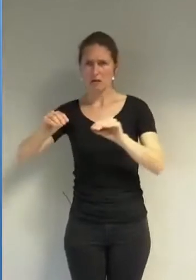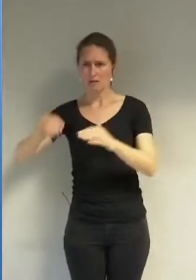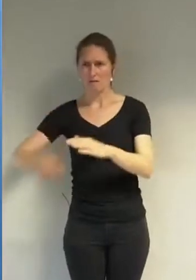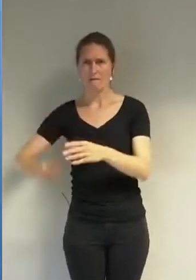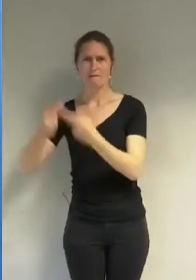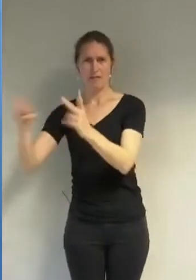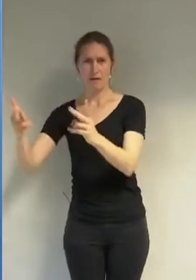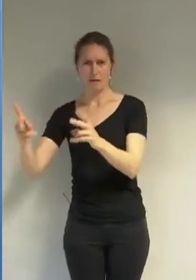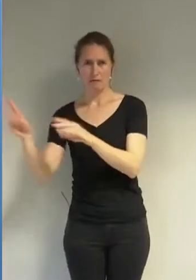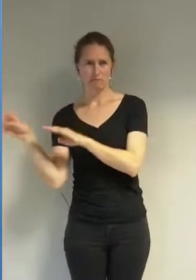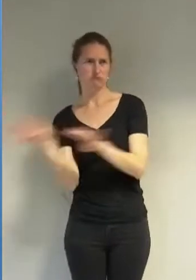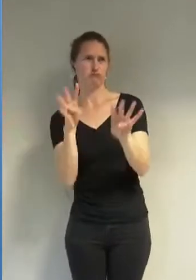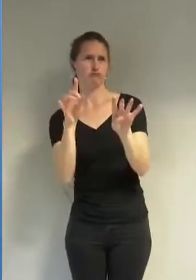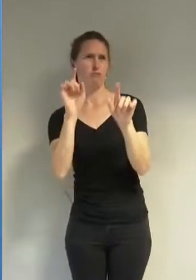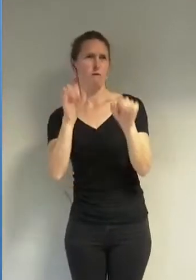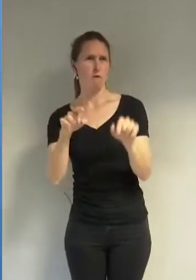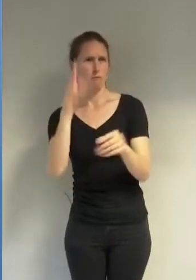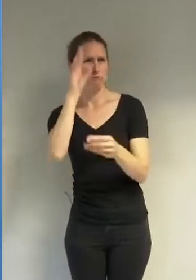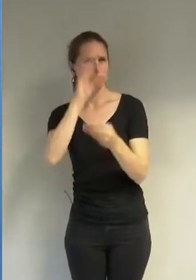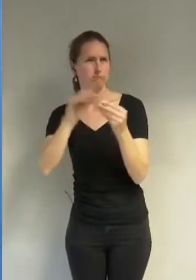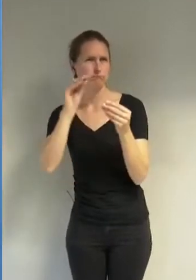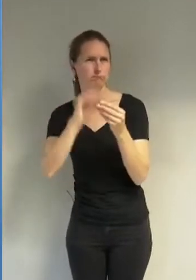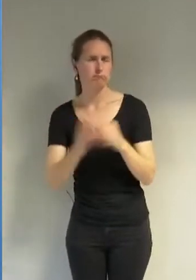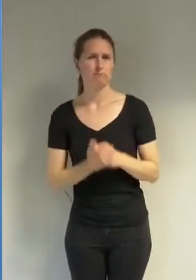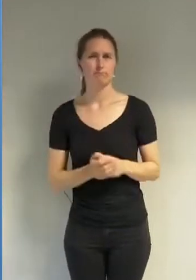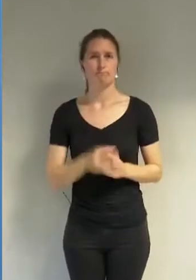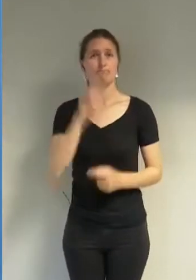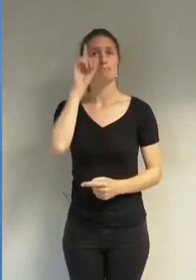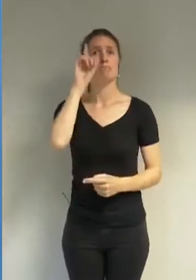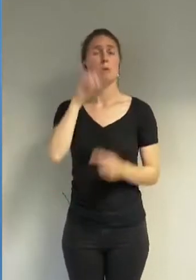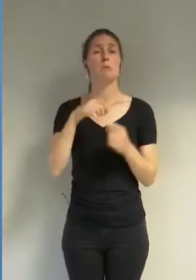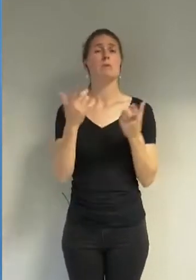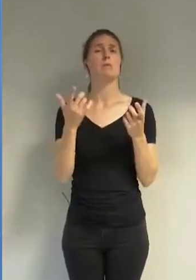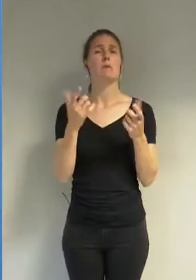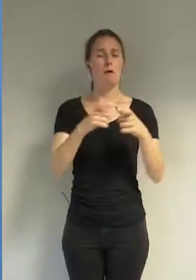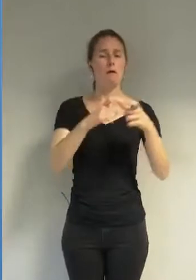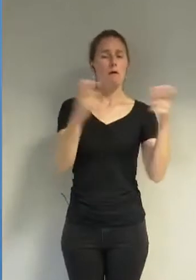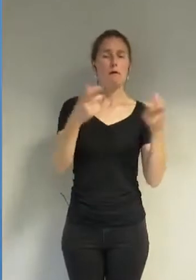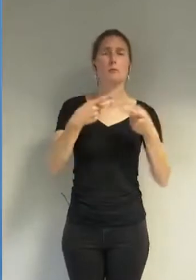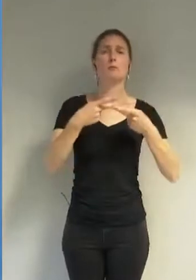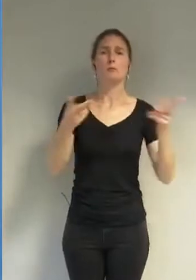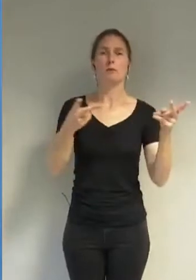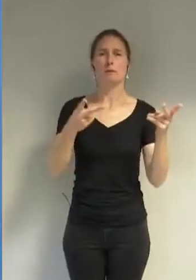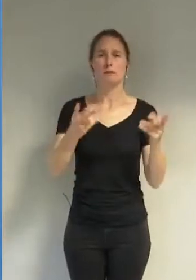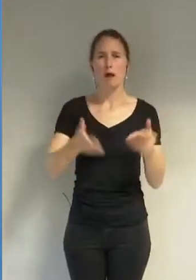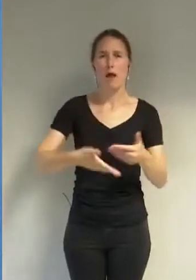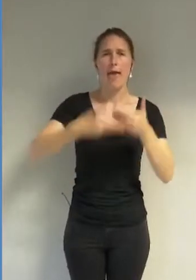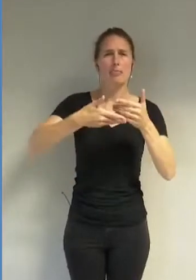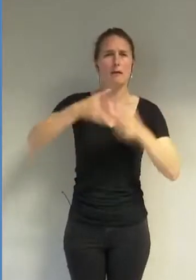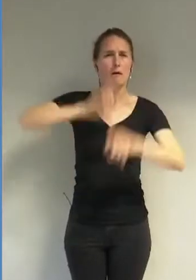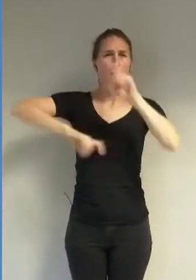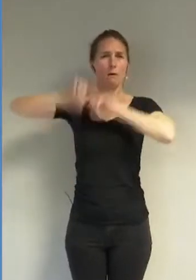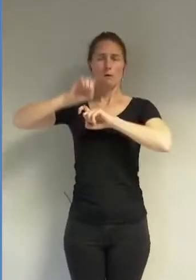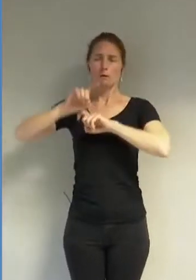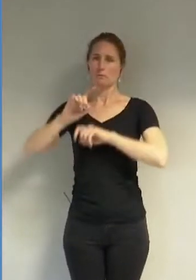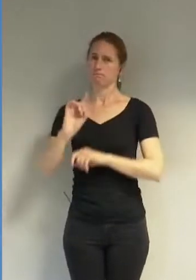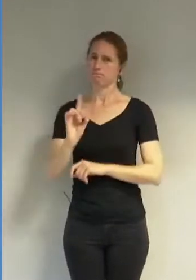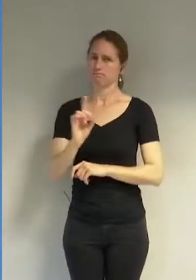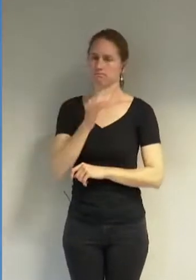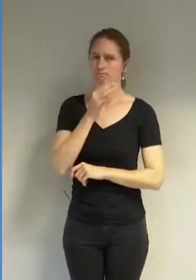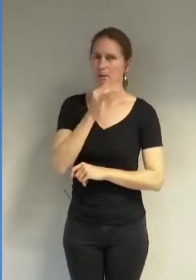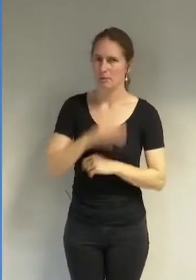Pour faire que les équipements publics servent de marche-pied à ce que est rétrograde, ce culte